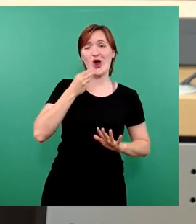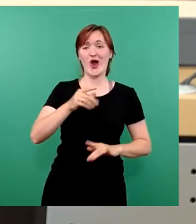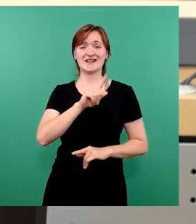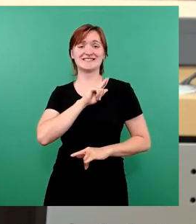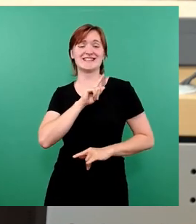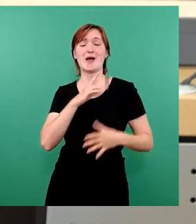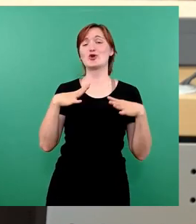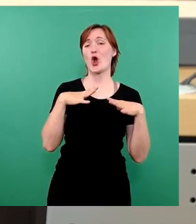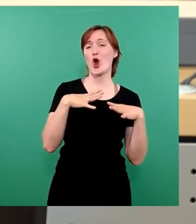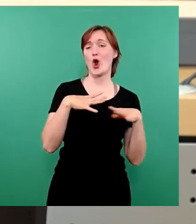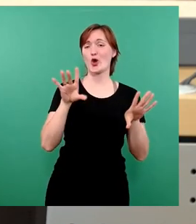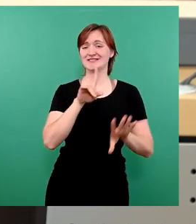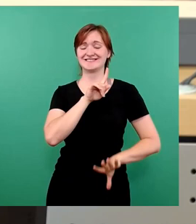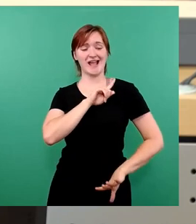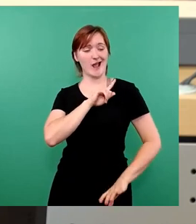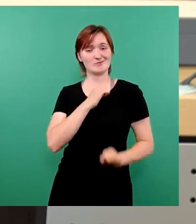Glückes Schmied.